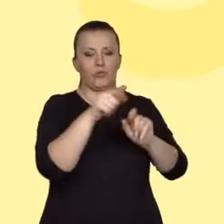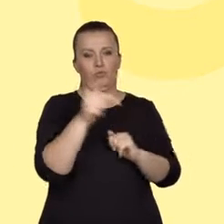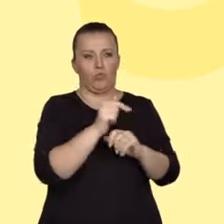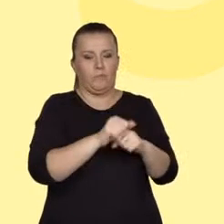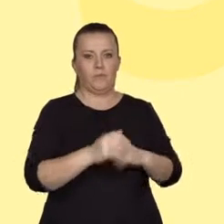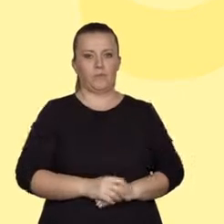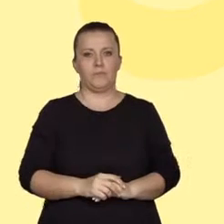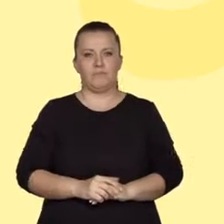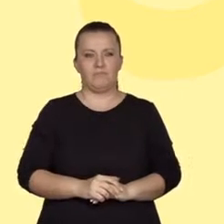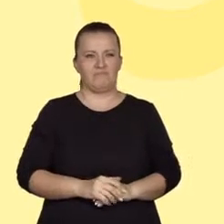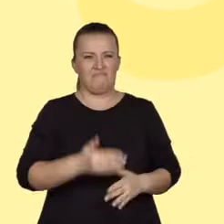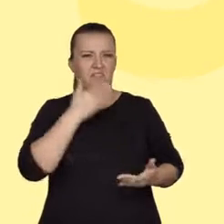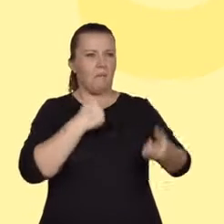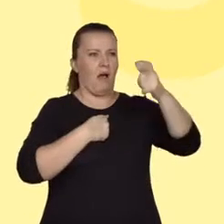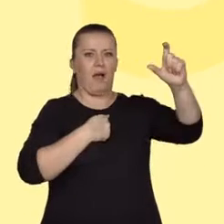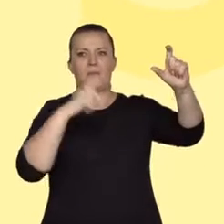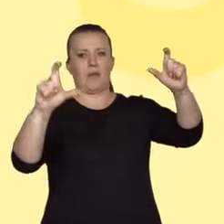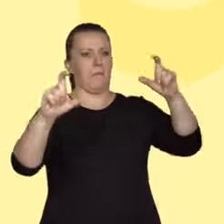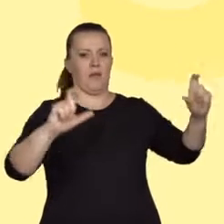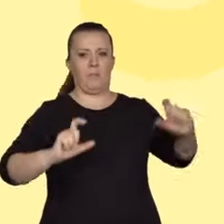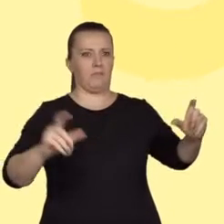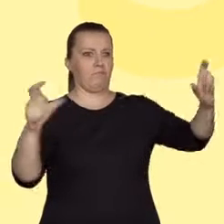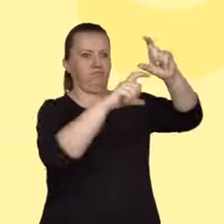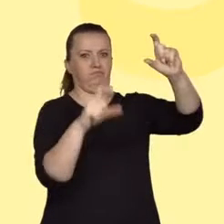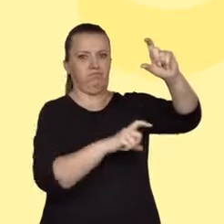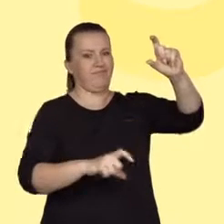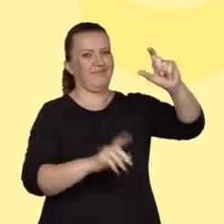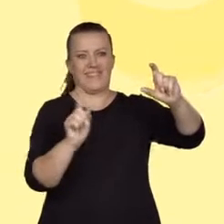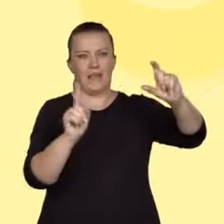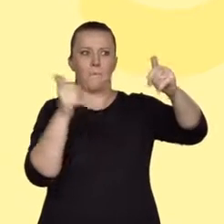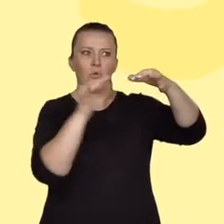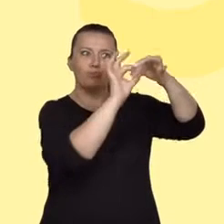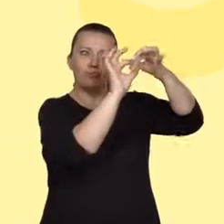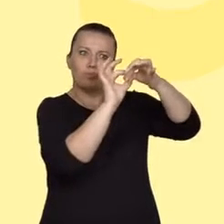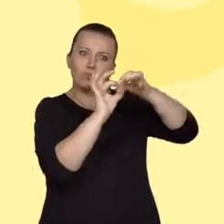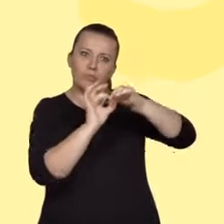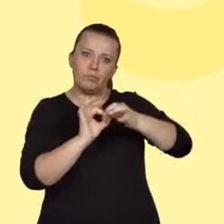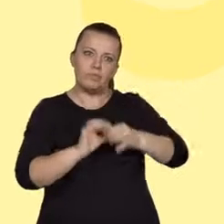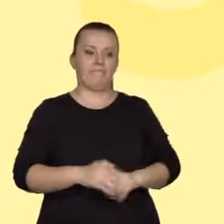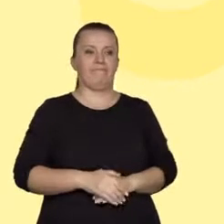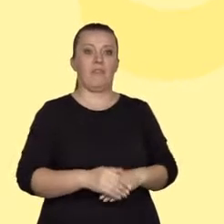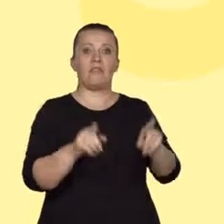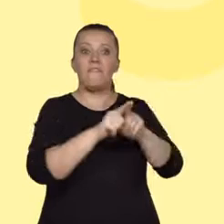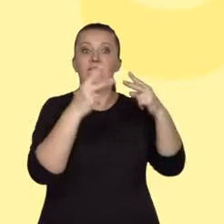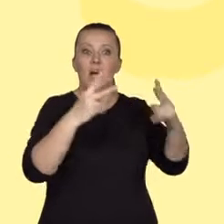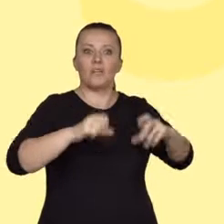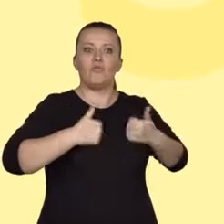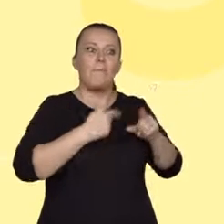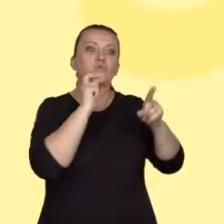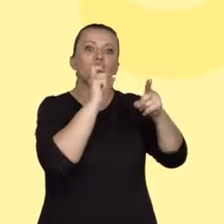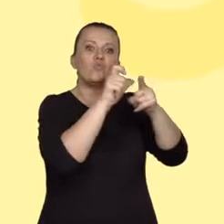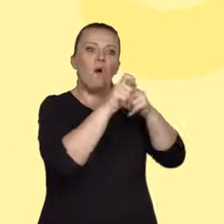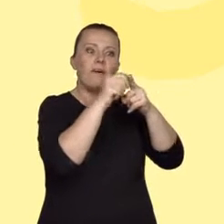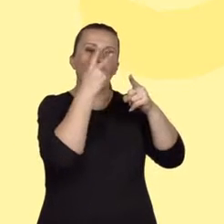Nie są one przecież niezależnymi wypowiedziami. Powinny się ze sobą wiązać formalnie, za pomocą słów nawiązujących do wcześniejszych partii